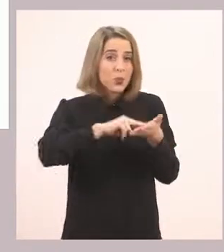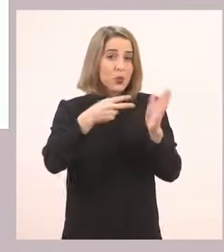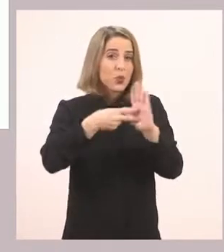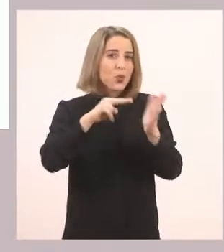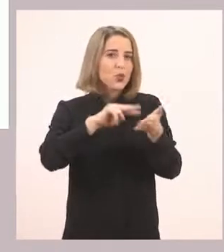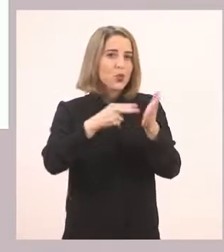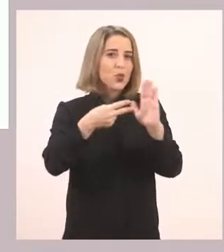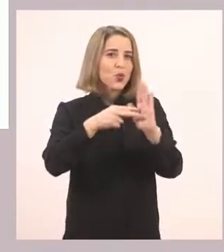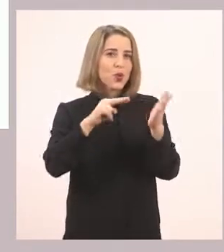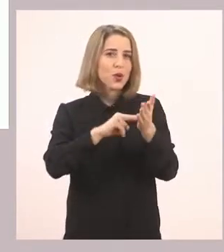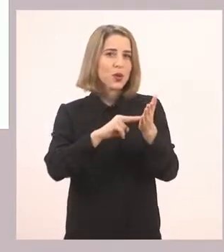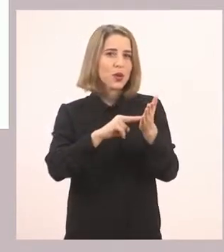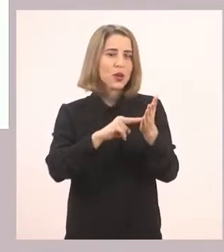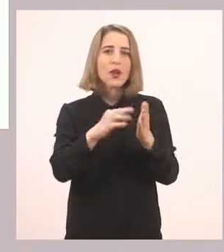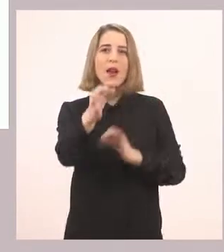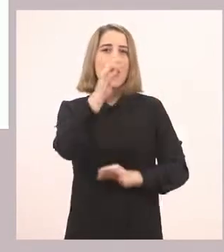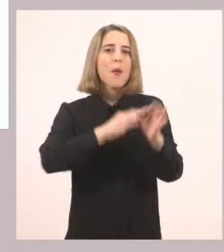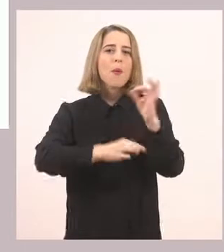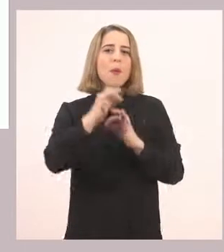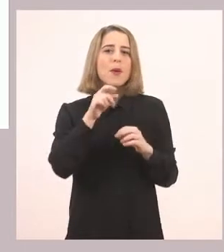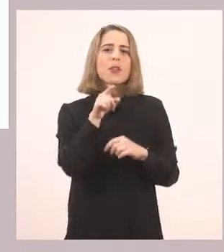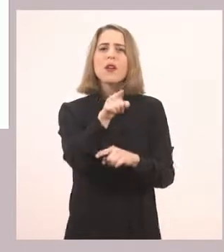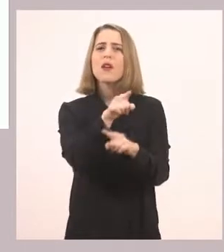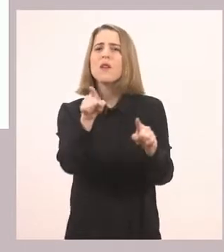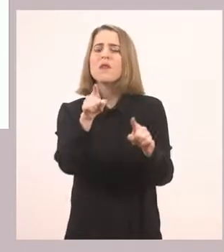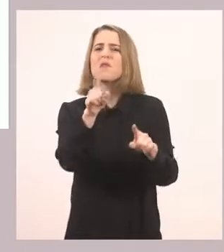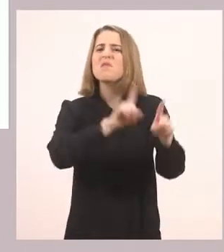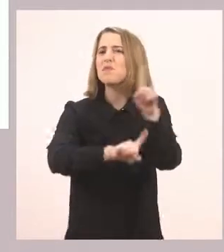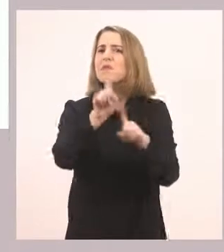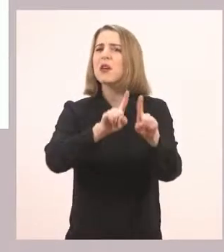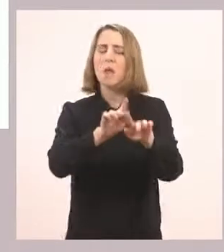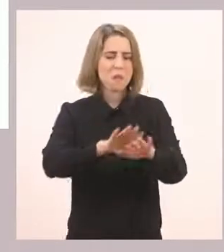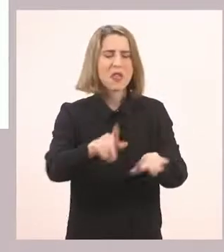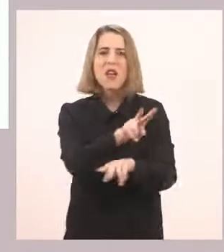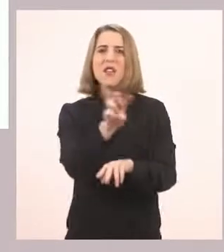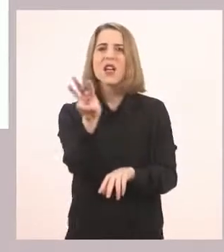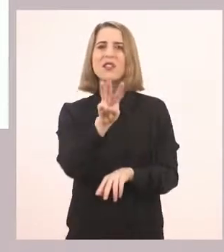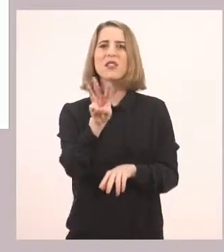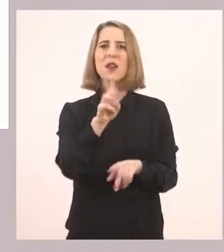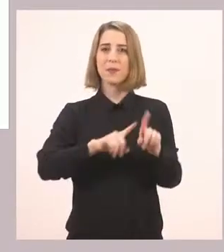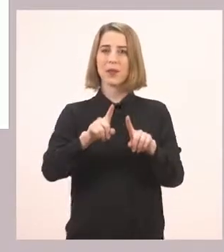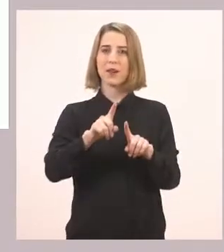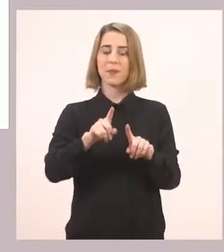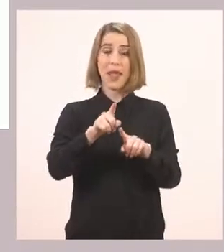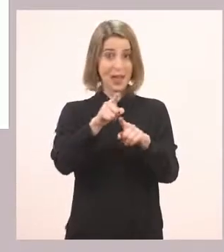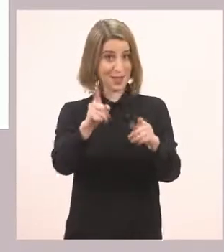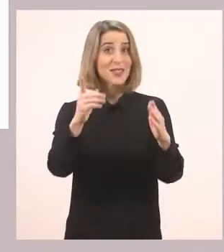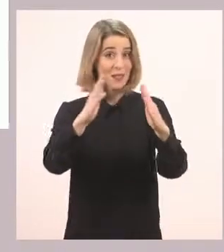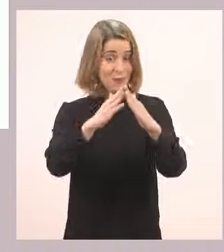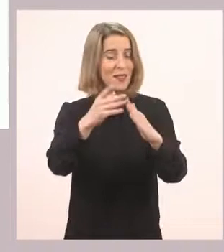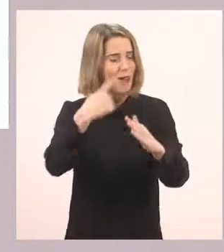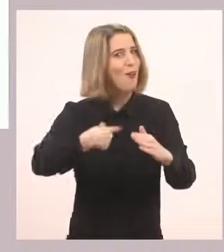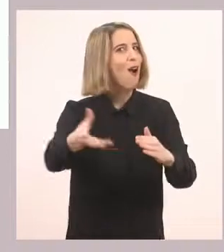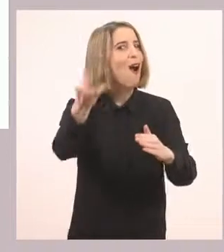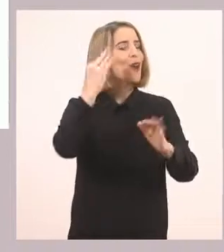και να μου πείτε ποιους βλέπετε στην εικόνα. Ξέρετε, μπορεί να είστε στο σπίτι, αλλά εγώ σας ακούω μια χαρά από εδώ.